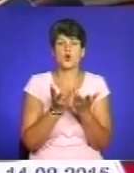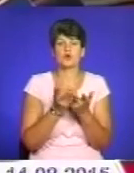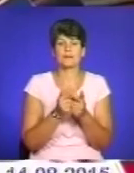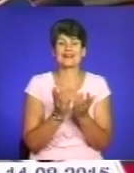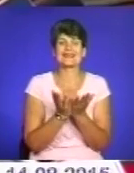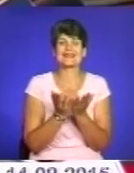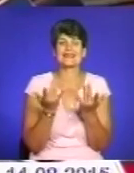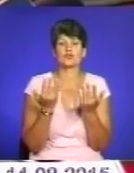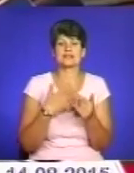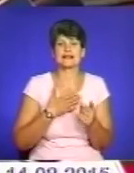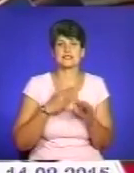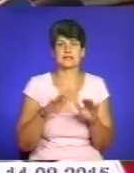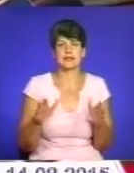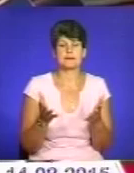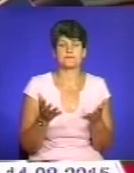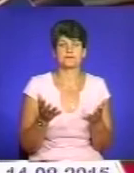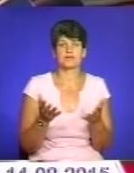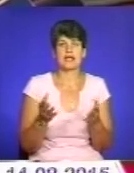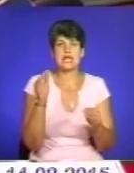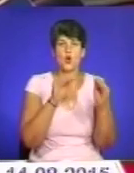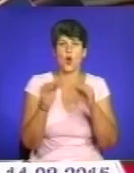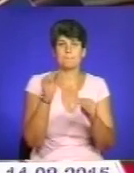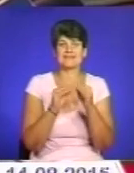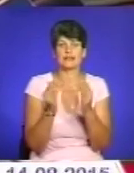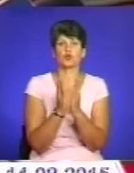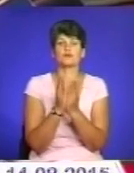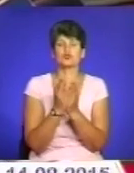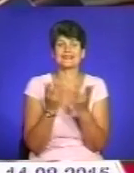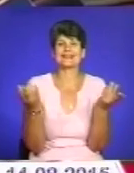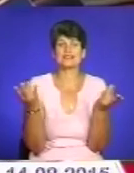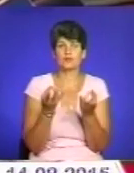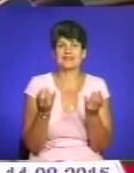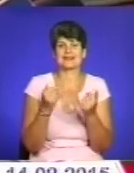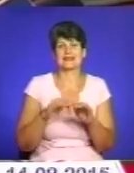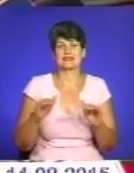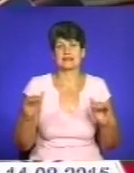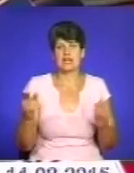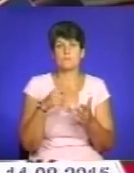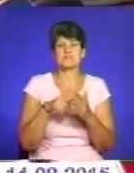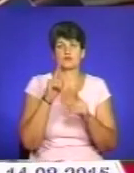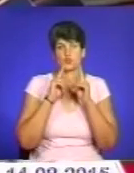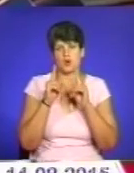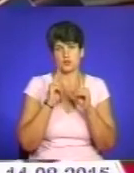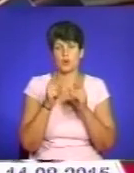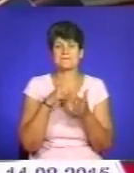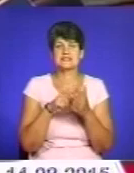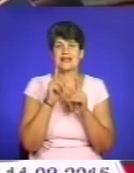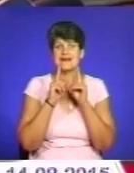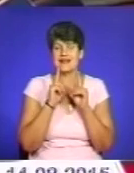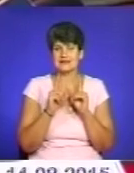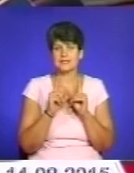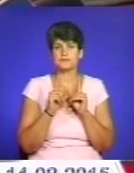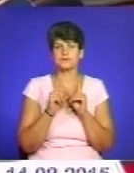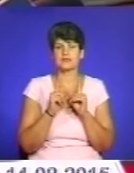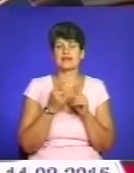кількості наших дітей і набору комплекту підручників, які необхідні для діток, в міську раду. Міська рада з